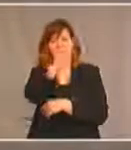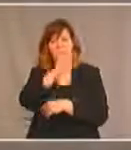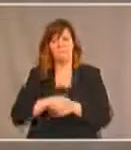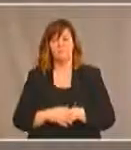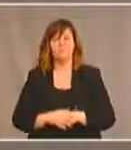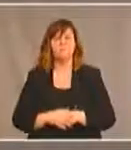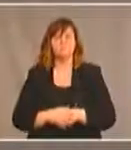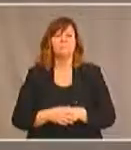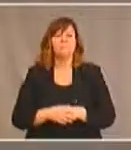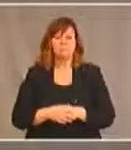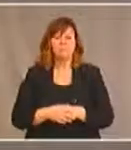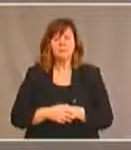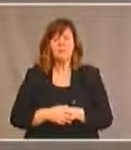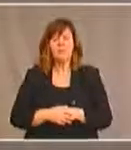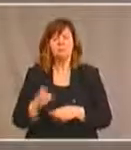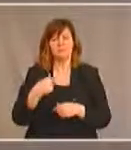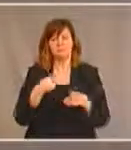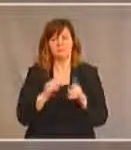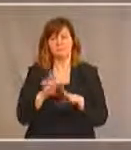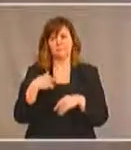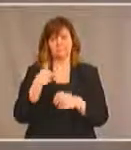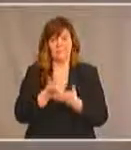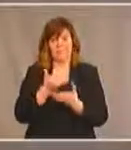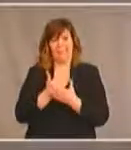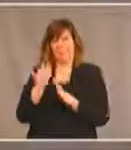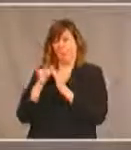j'ai posée à nos chefs quand je leur ai écrit aujourd'hui,